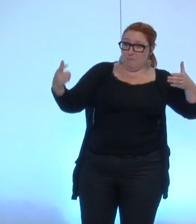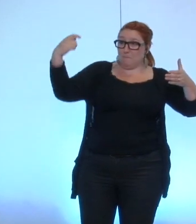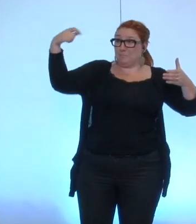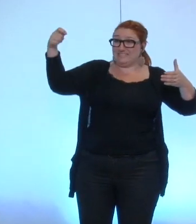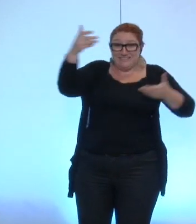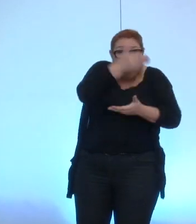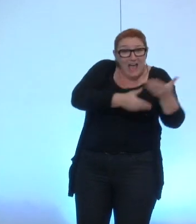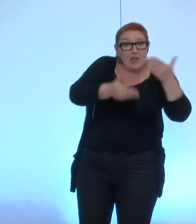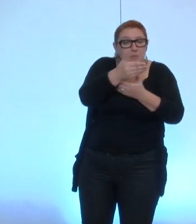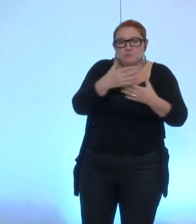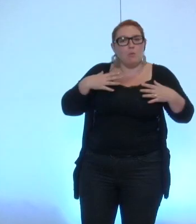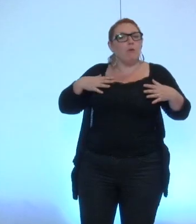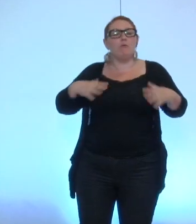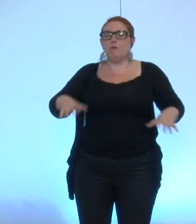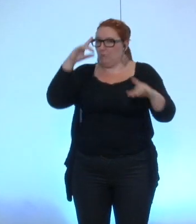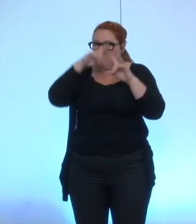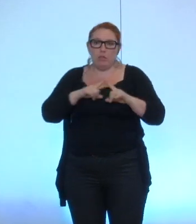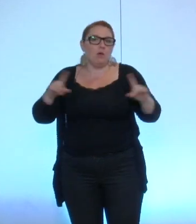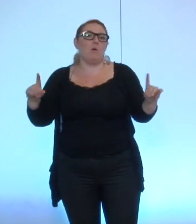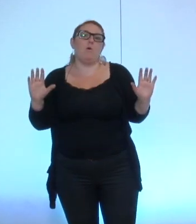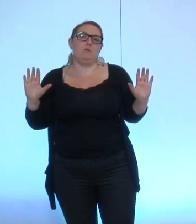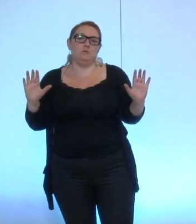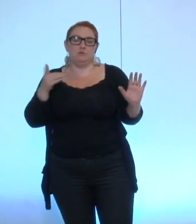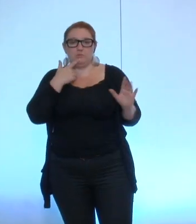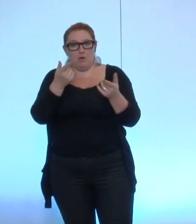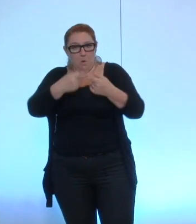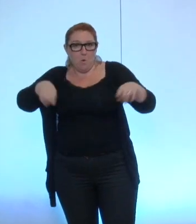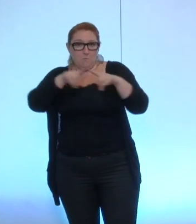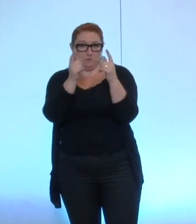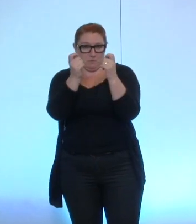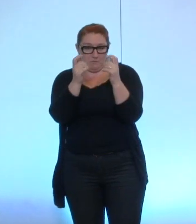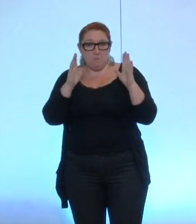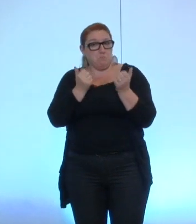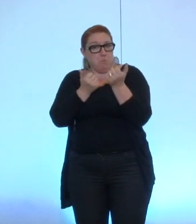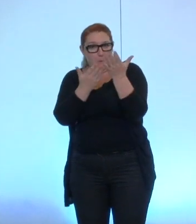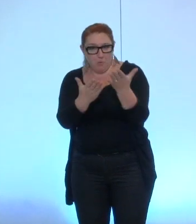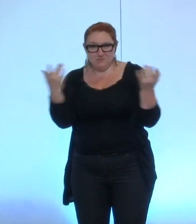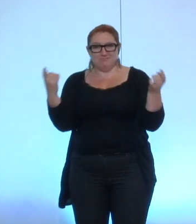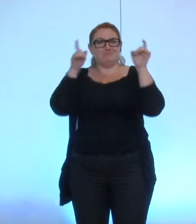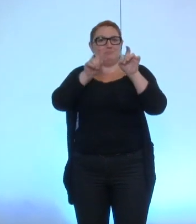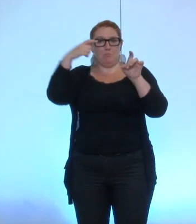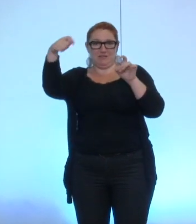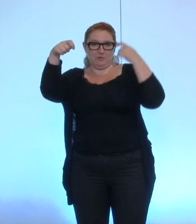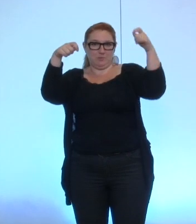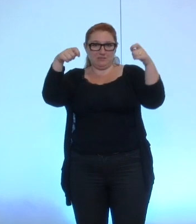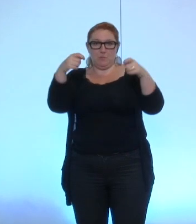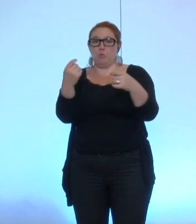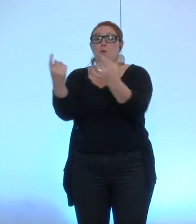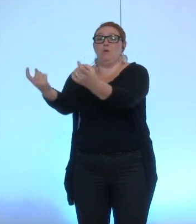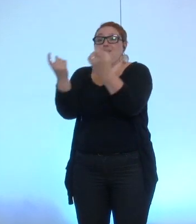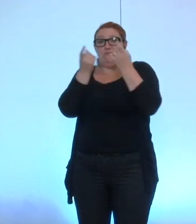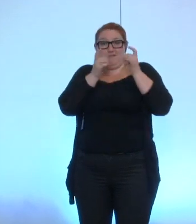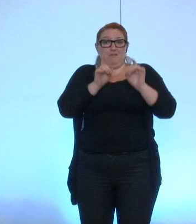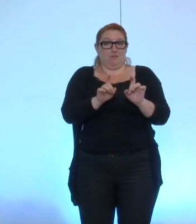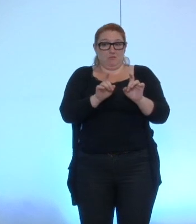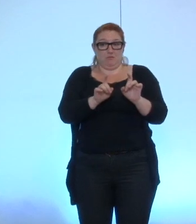quelles qu'elles soient des commissions nous proposons que la commission des finances soit coprésidée par deux élus de l'opposition mais que celle-ci soit bien